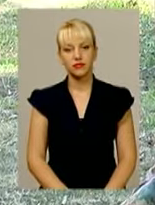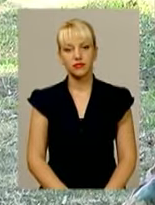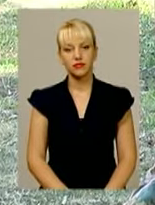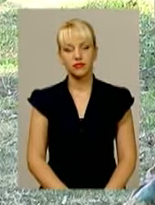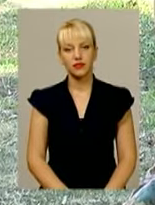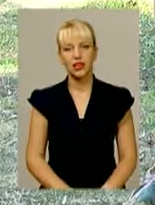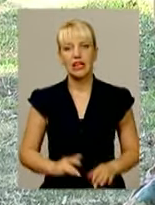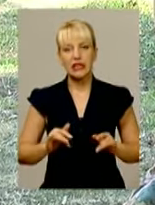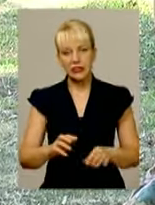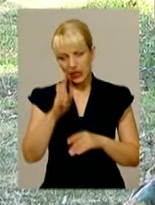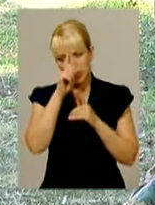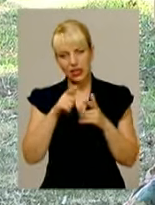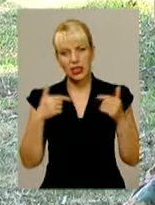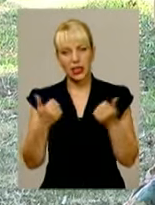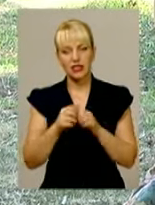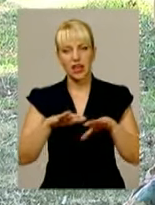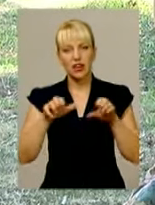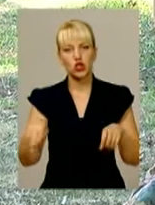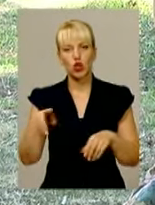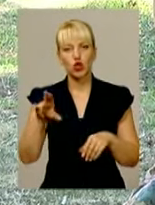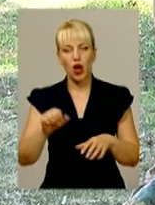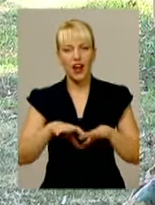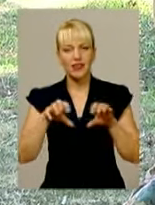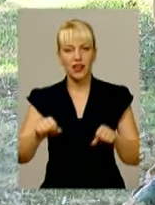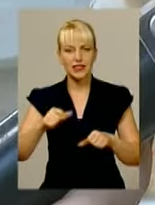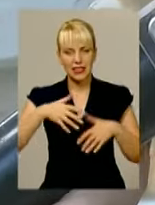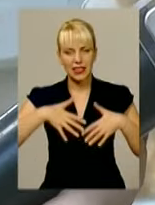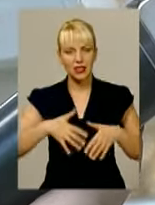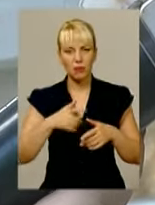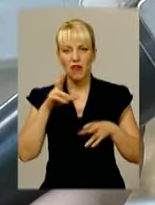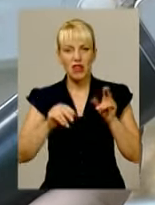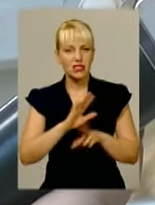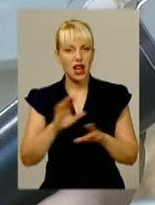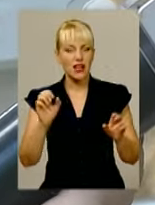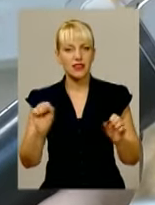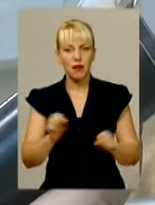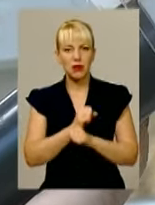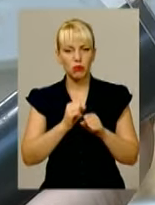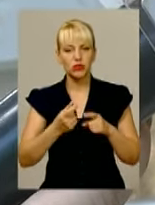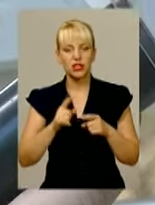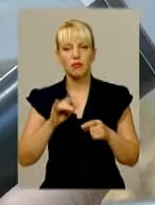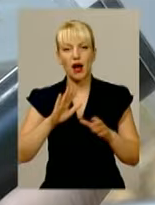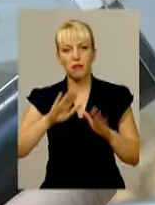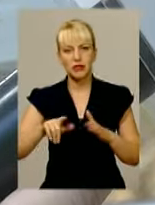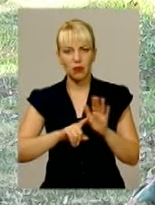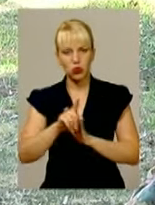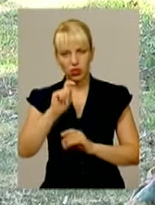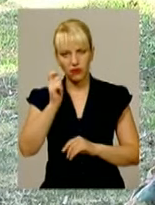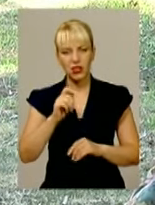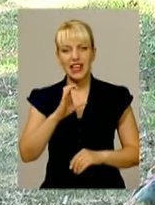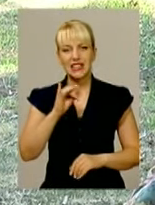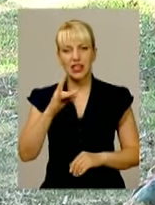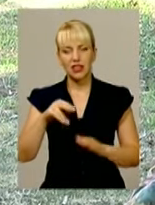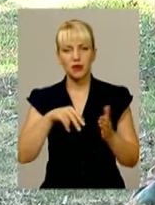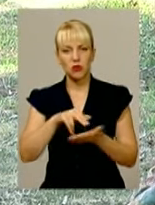Дії країни-агресора щодо анексії Криму він вважає неприпустимими. А після початку бойових дій на Донбасі Сергій пішов до військомату. Я